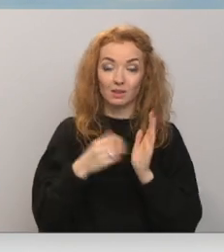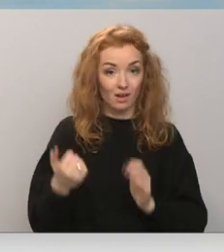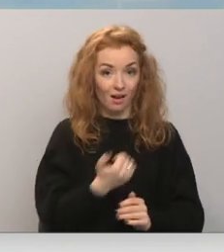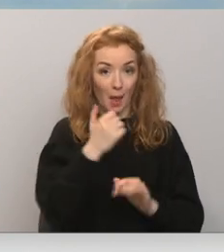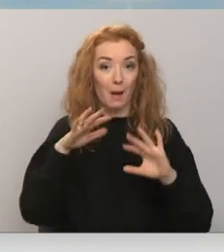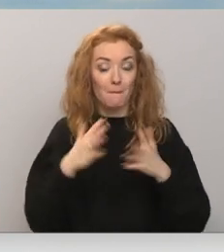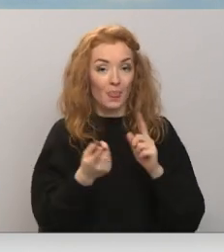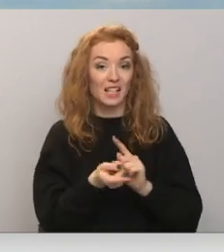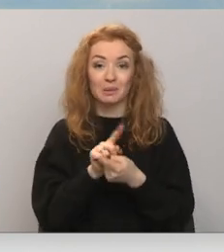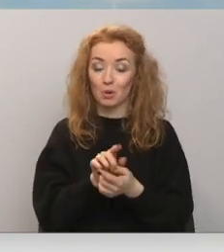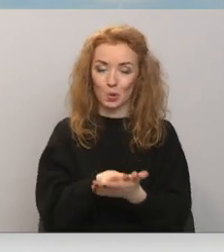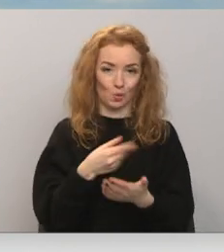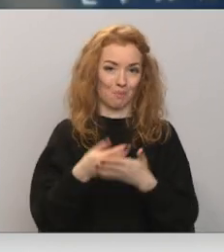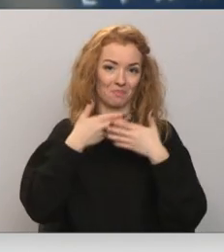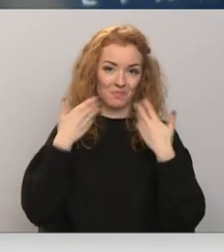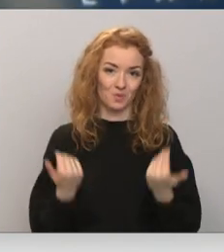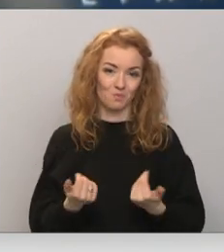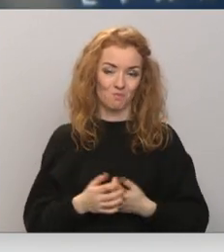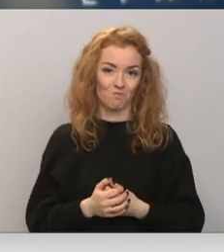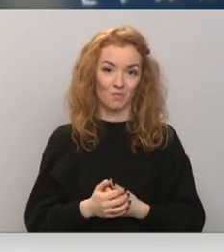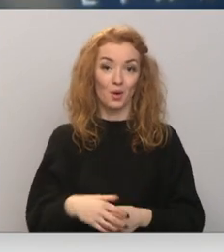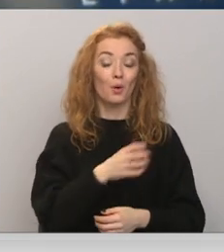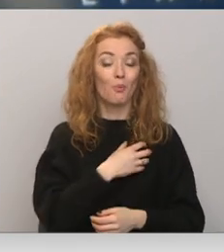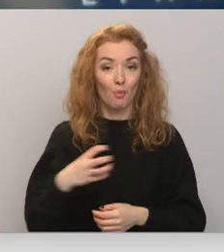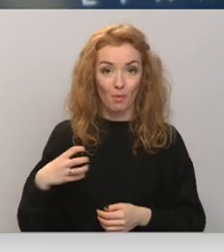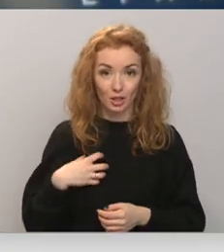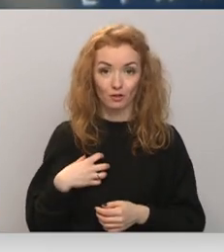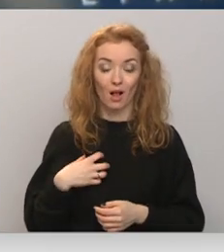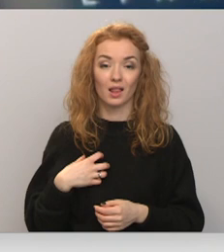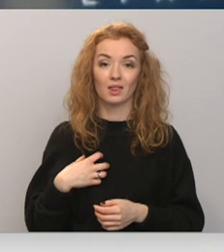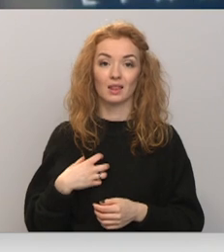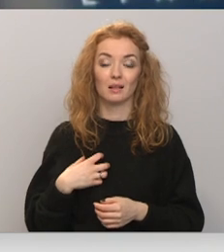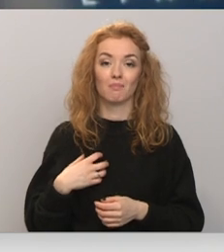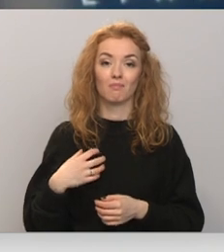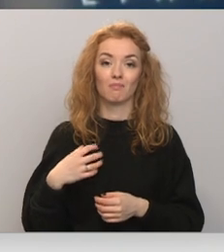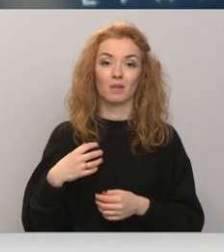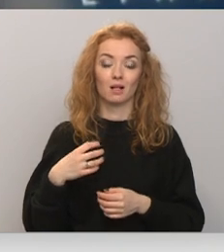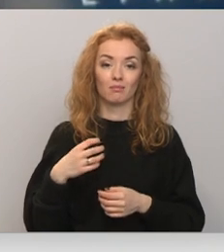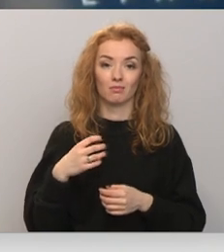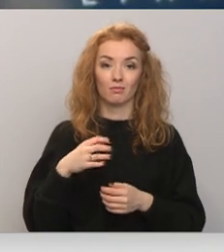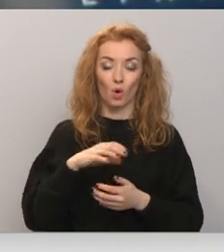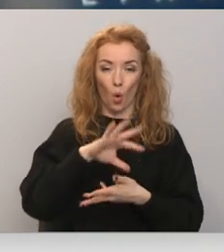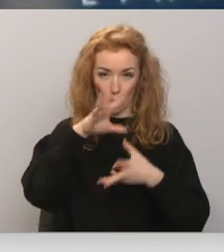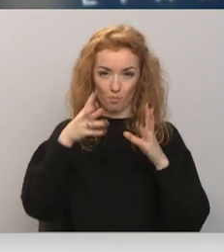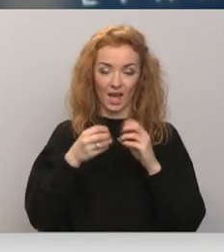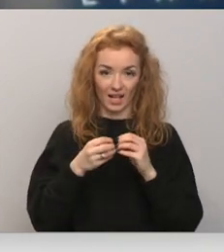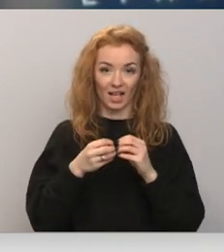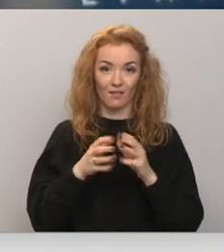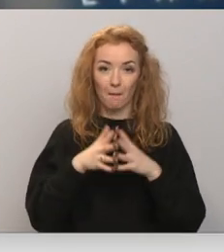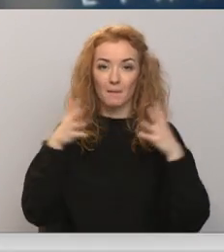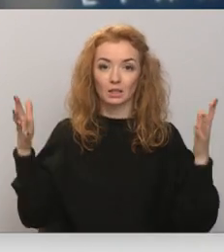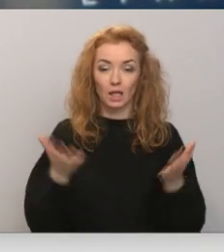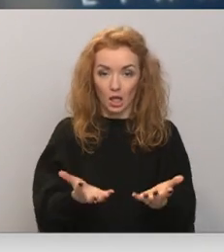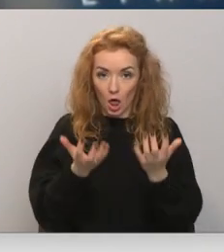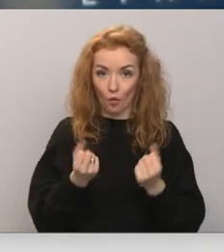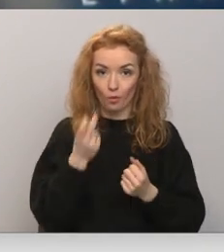tomēr izmaiņas nav sekojušas. Tad pašvaldībai, skatās objektīvi, milzīgi iegūma